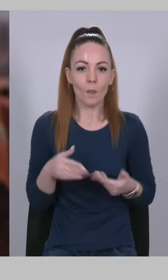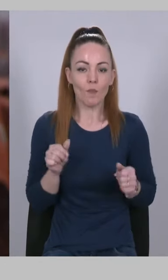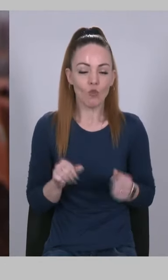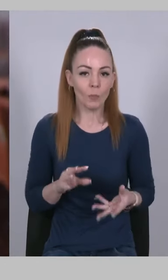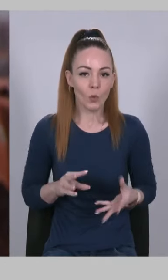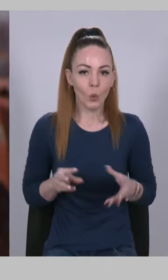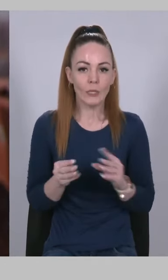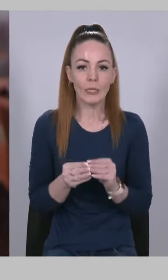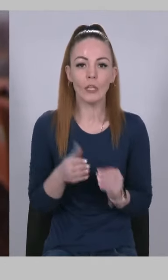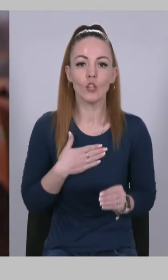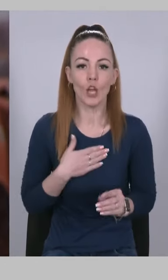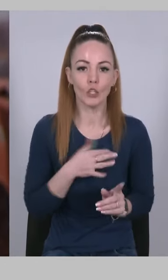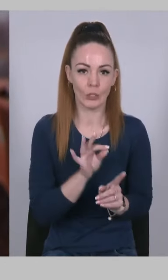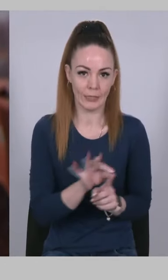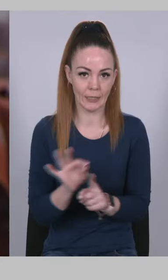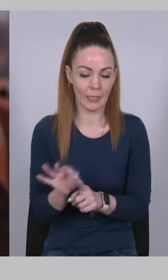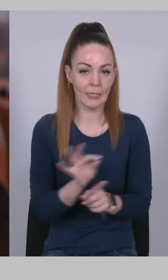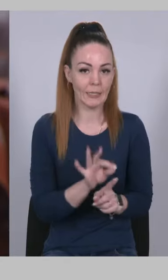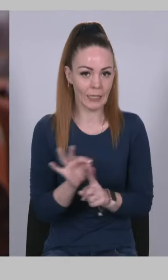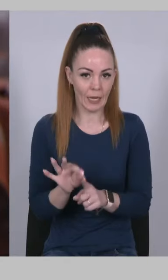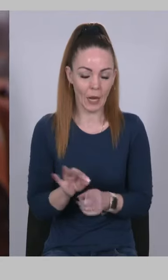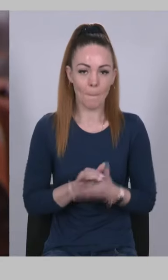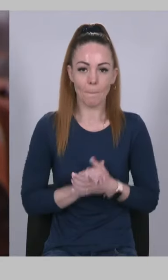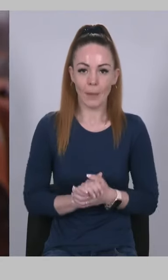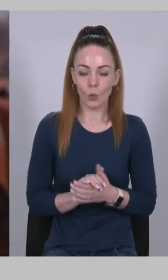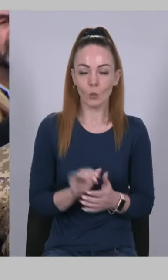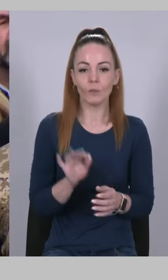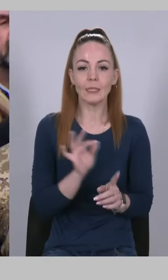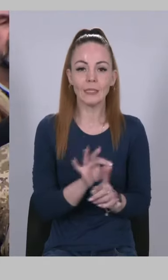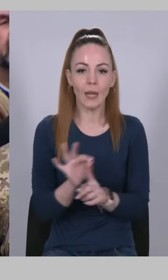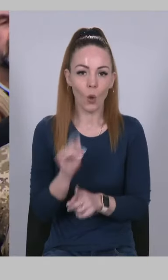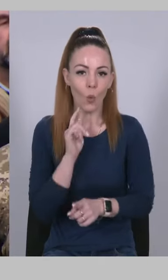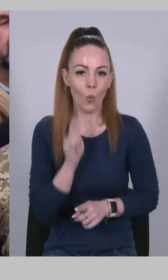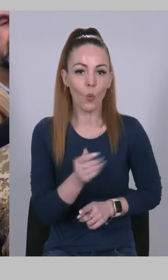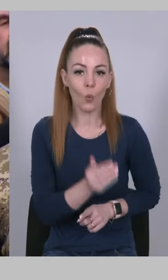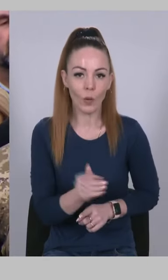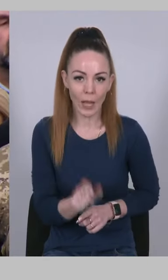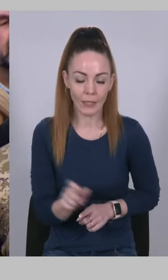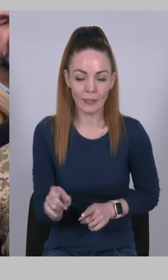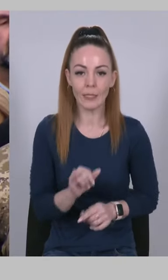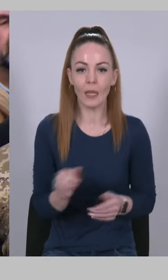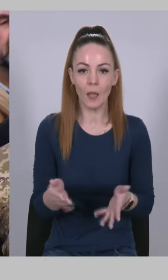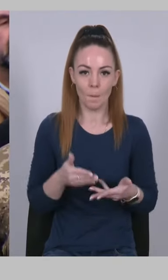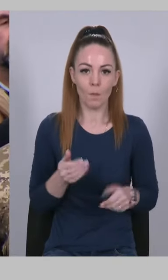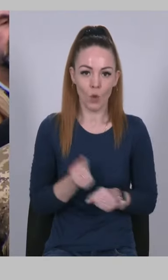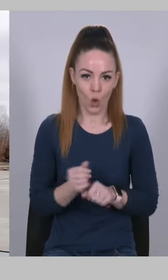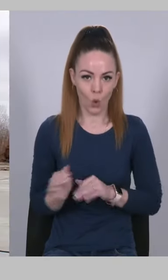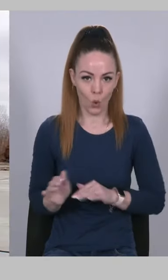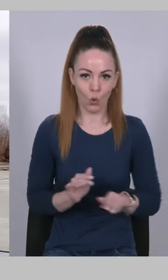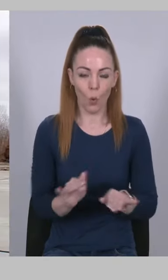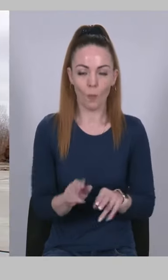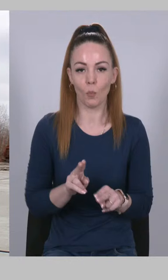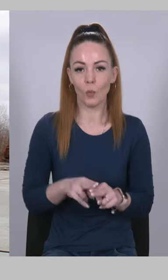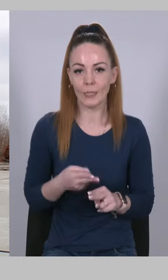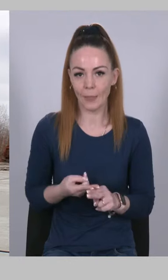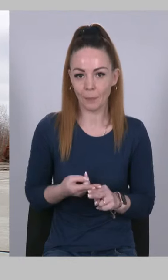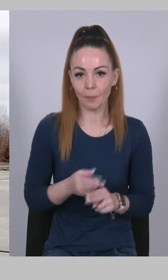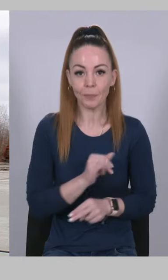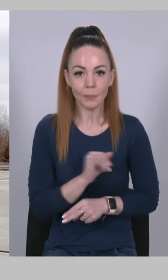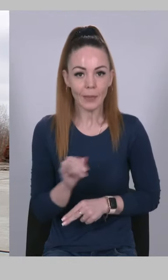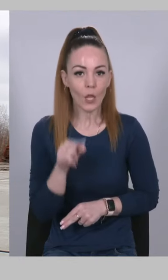цілий миру, цілий українців І ми робимо це І